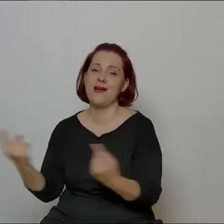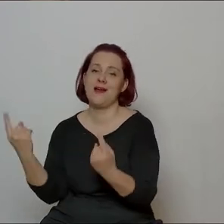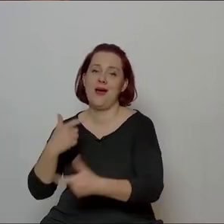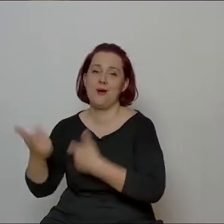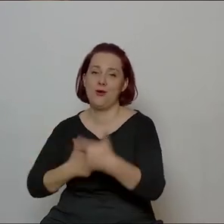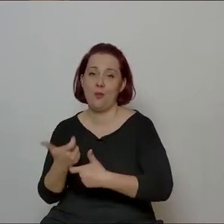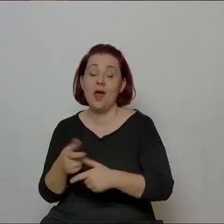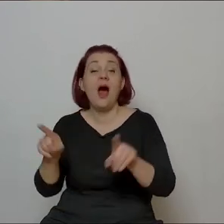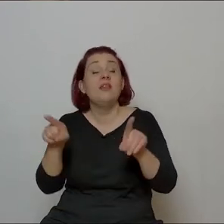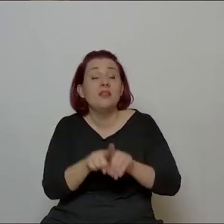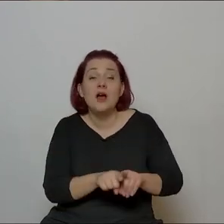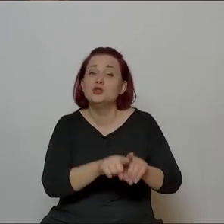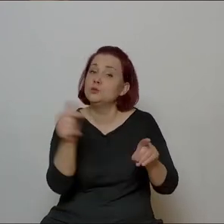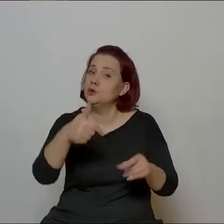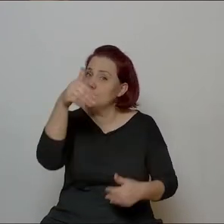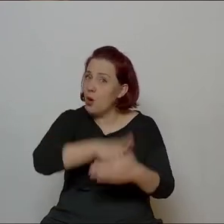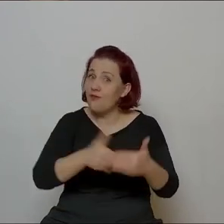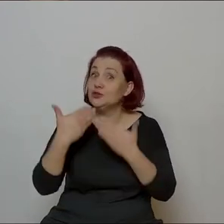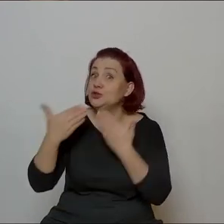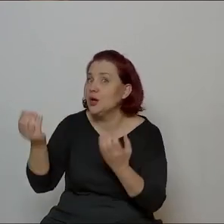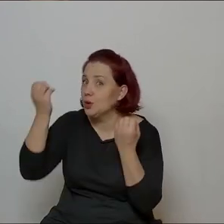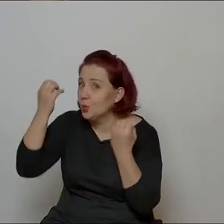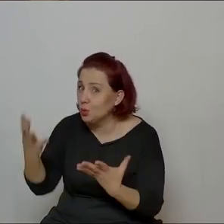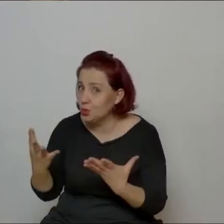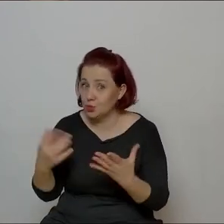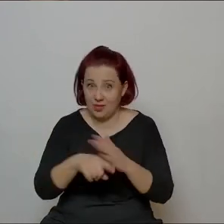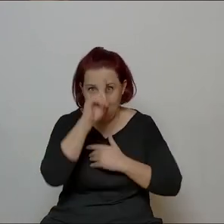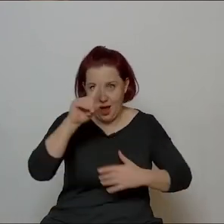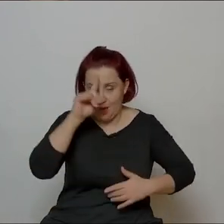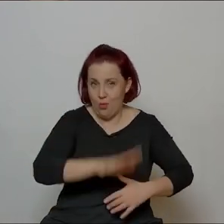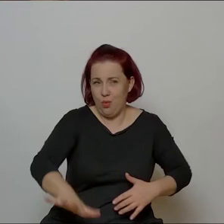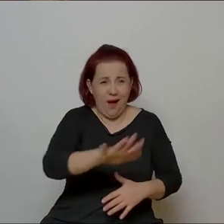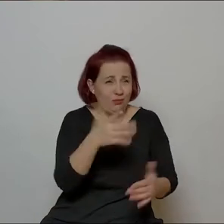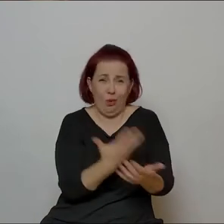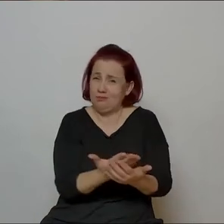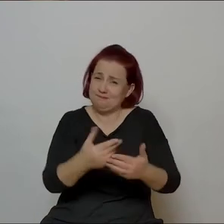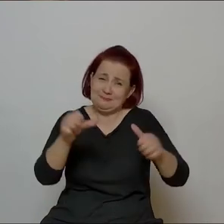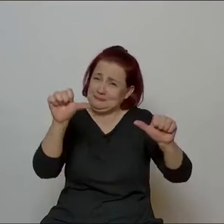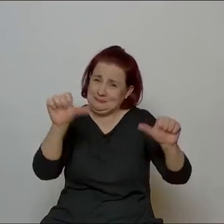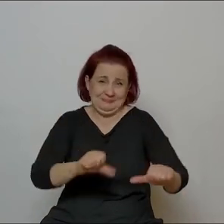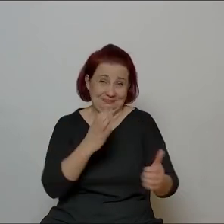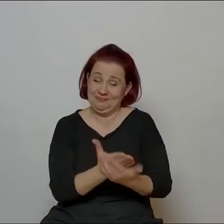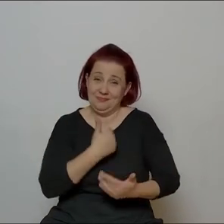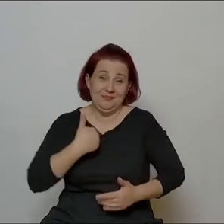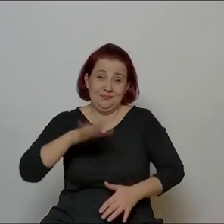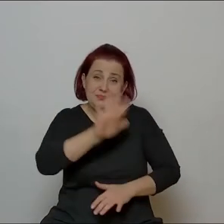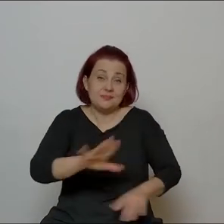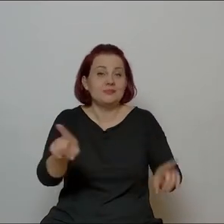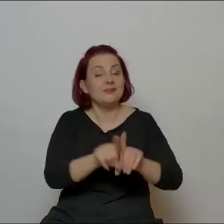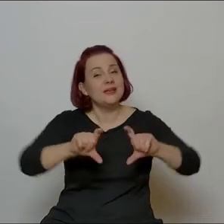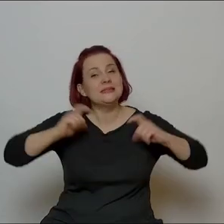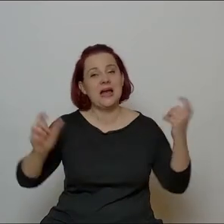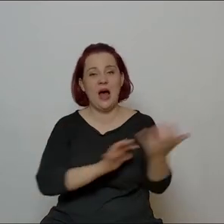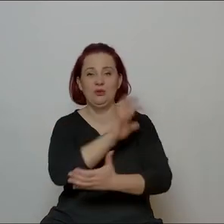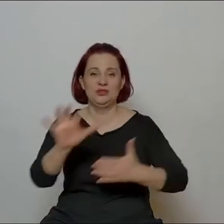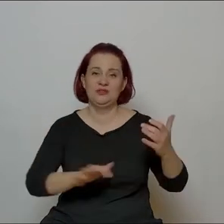wychowanie ludzi przez kulturę, a to niestety szwankuje nie tylko u nas, bo cały świat troszkę spsiał